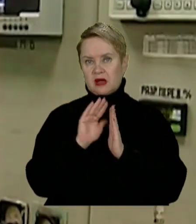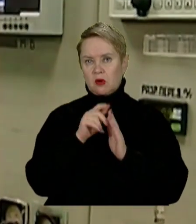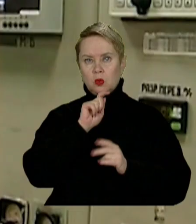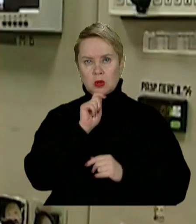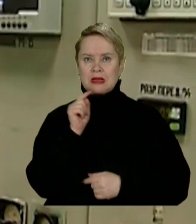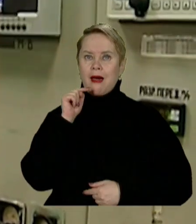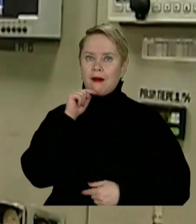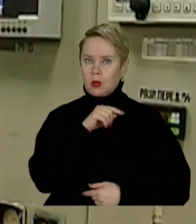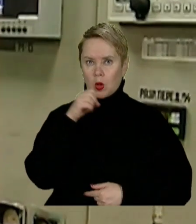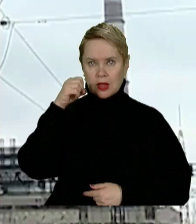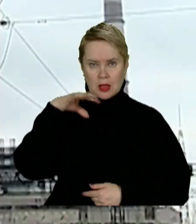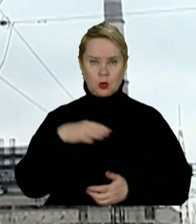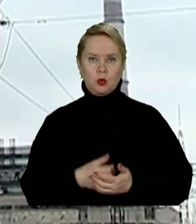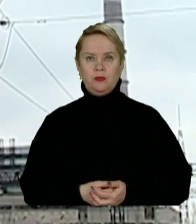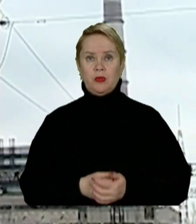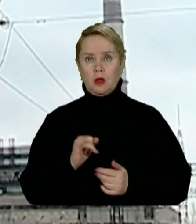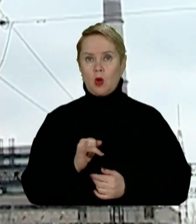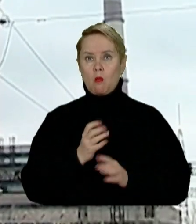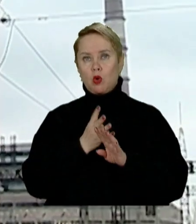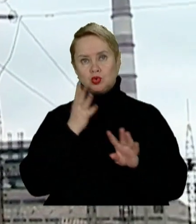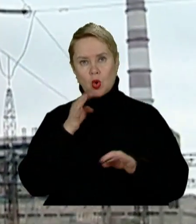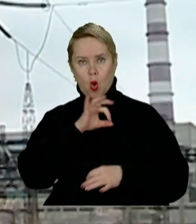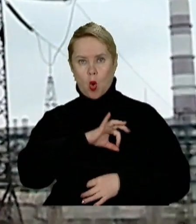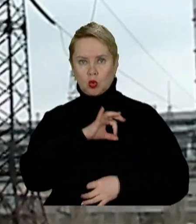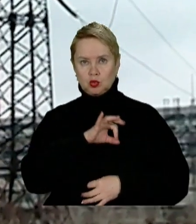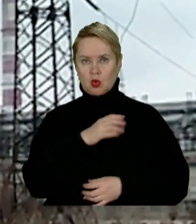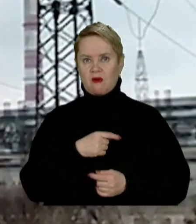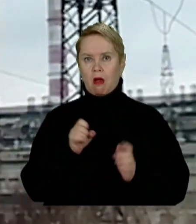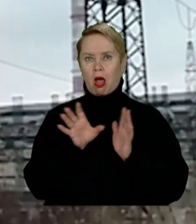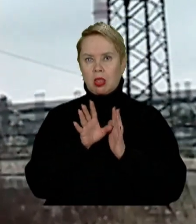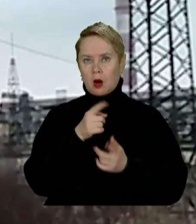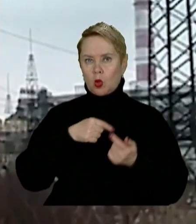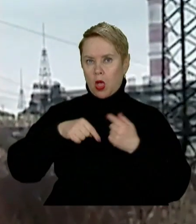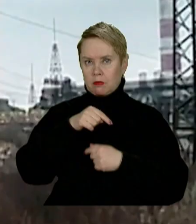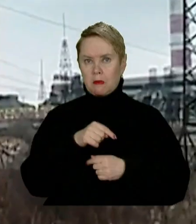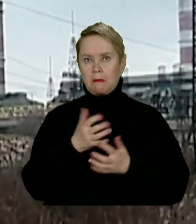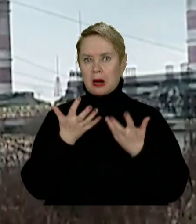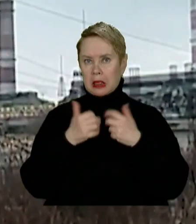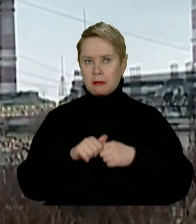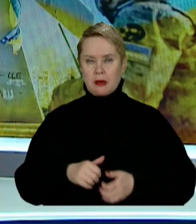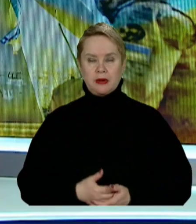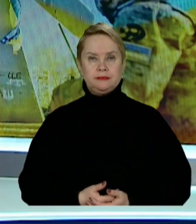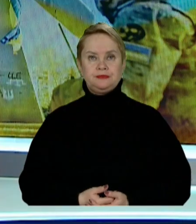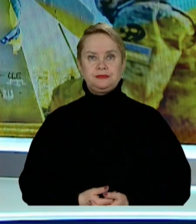українців економити електроенергію і почергово користуватися енергоємними приладами.